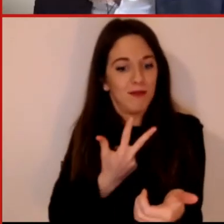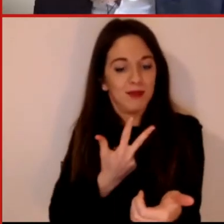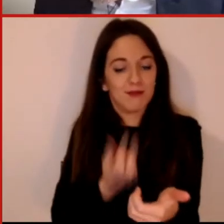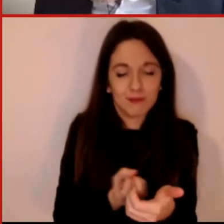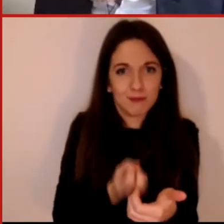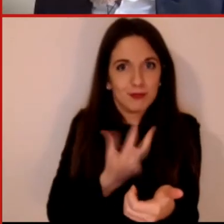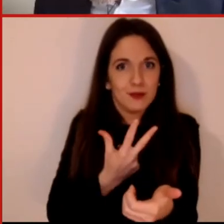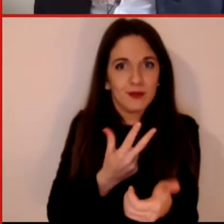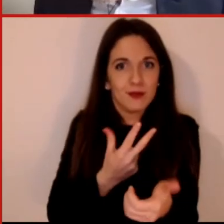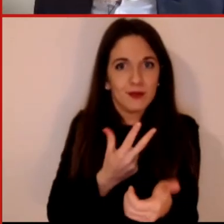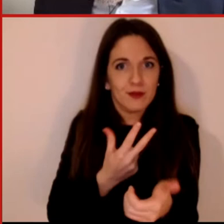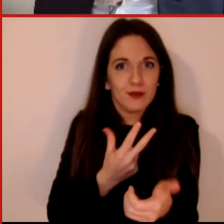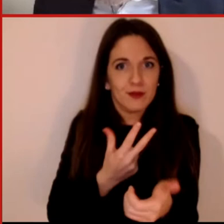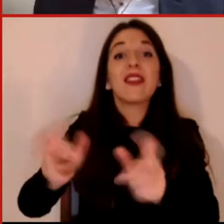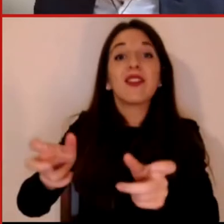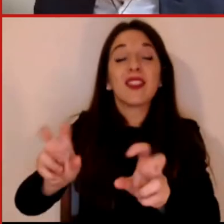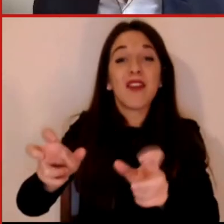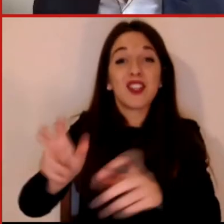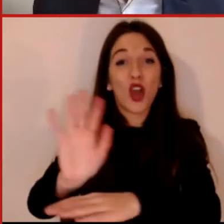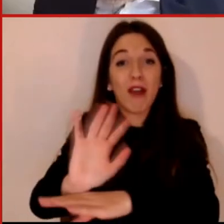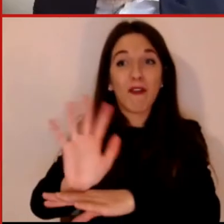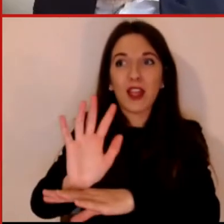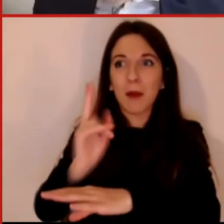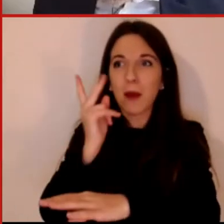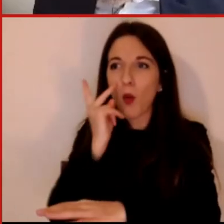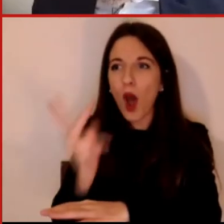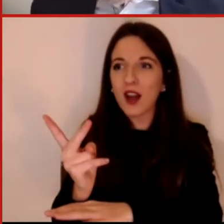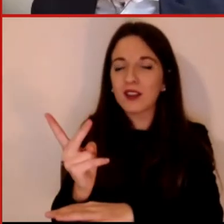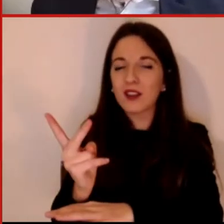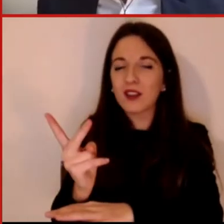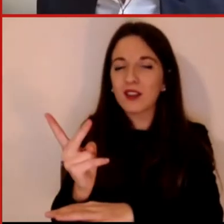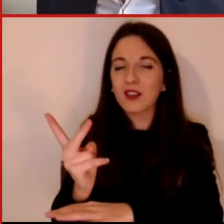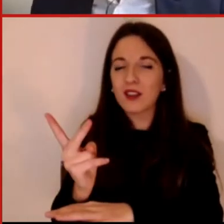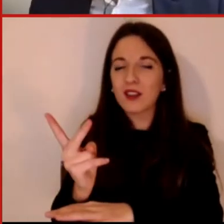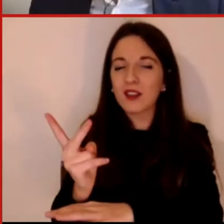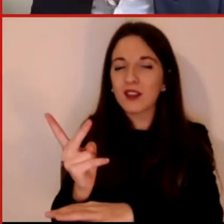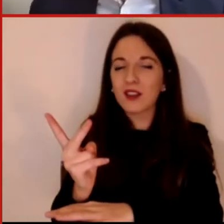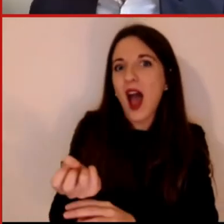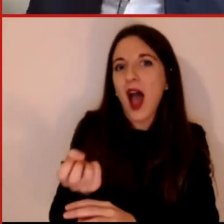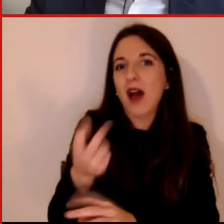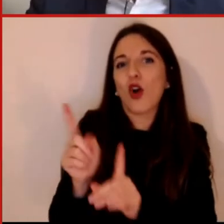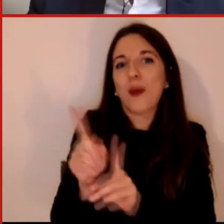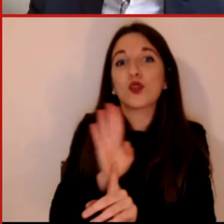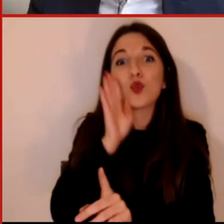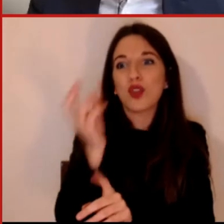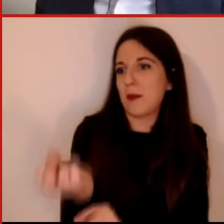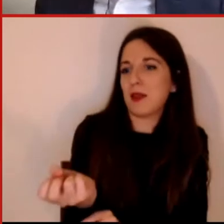suggeriti da degli algoritmi e in realtà chi è della mia generazione si ricorda forse di quando